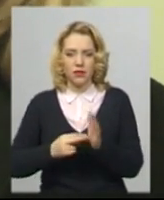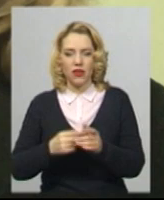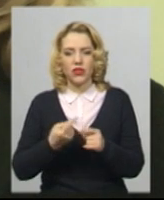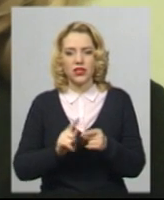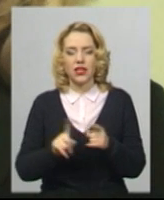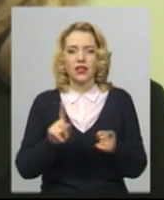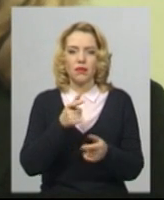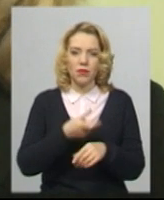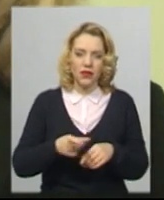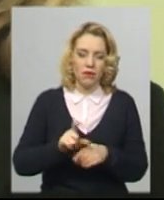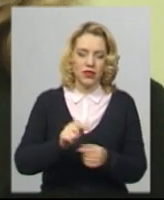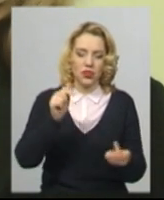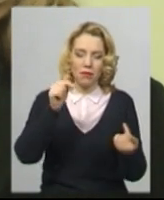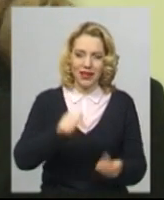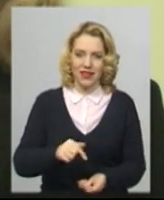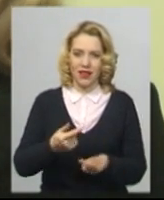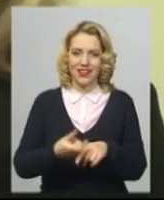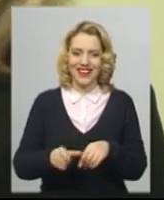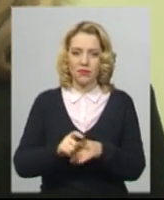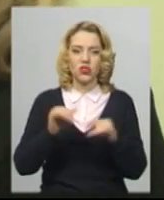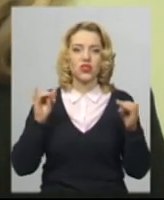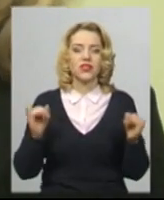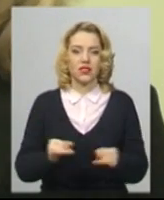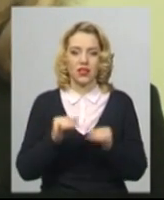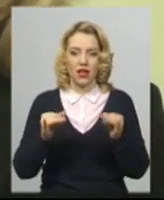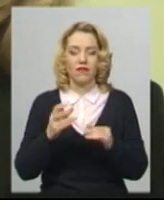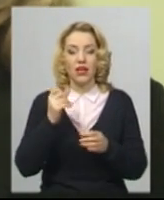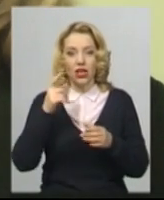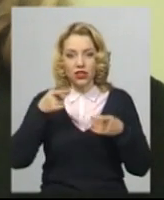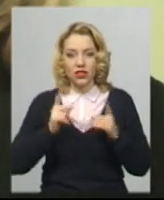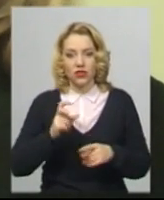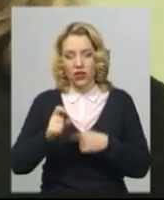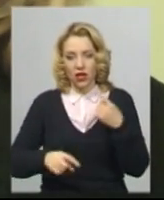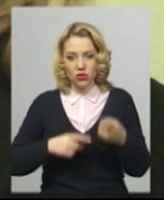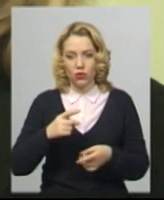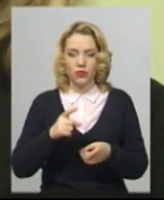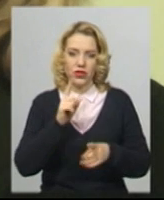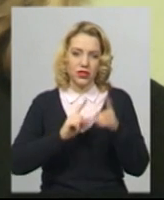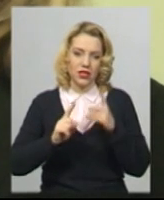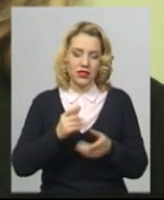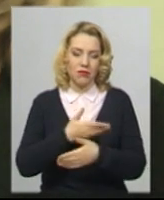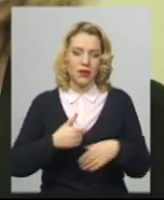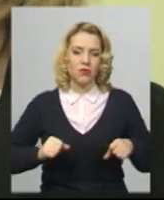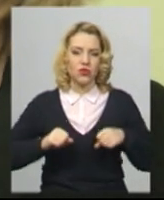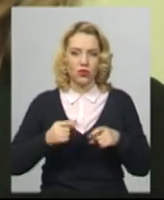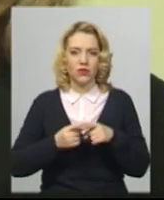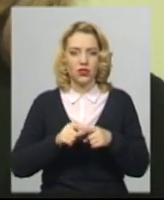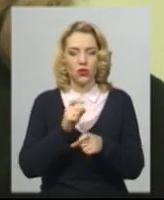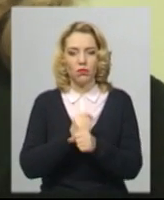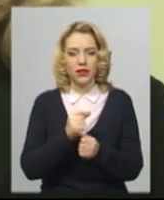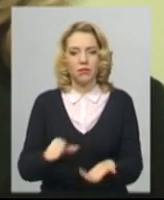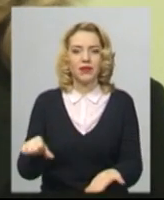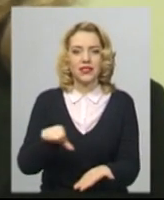прийнятний, найбільш буде цікавий. І дійсно на наступні сесії постараємося це зробити, представити,